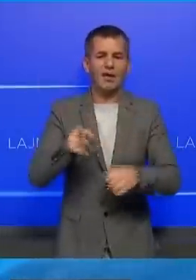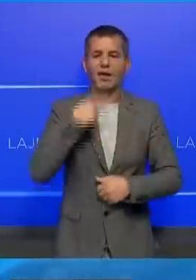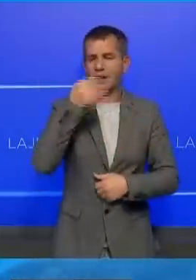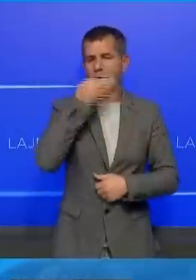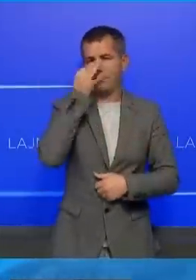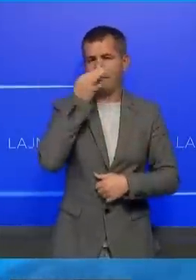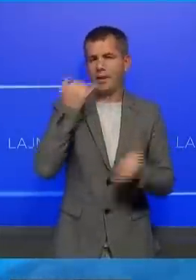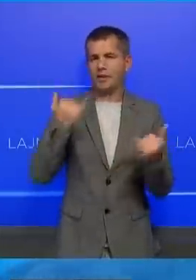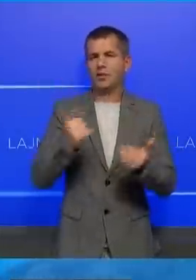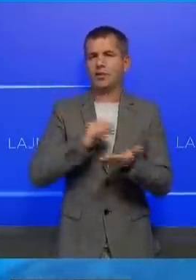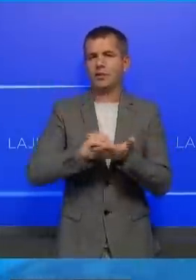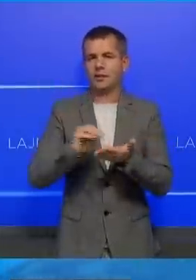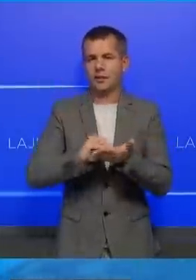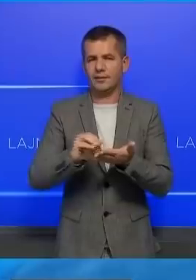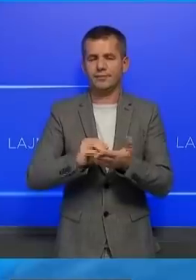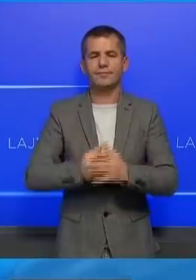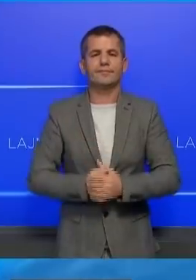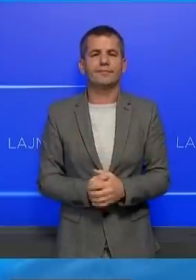komunikatën për medje.